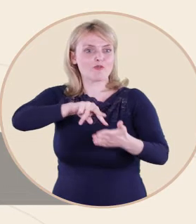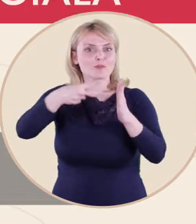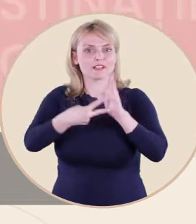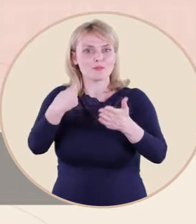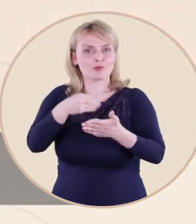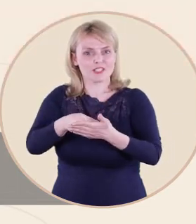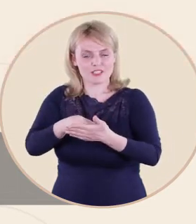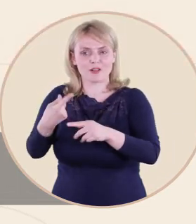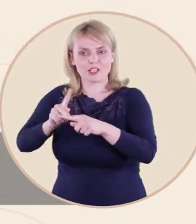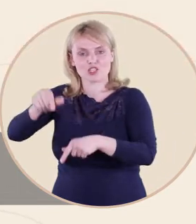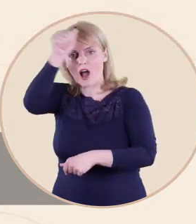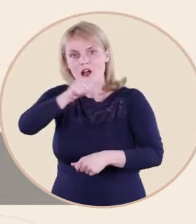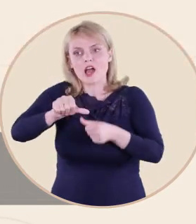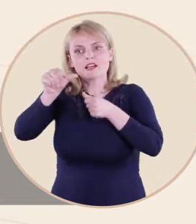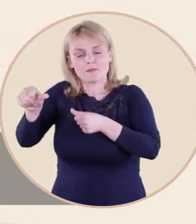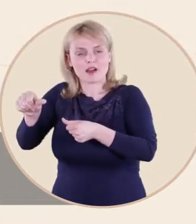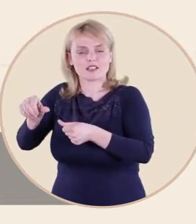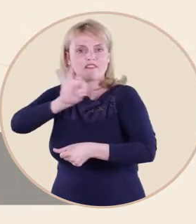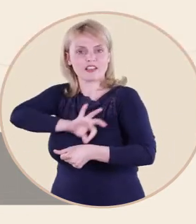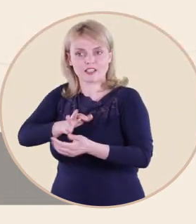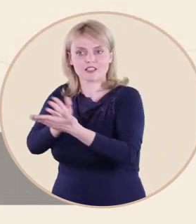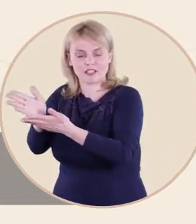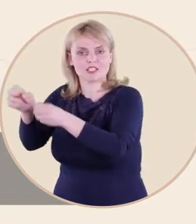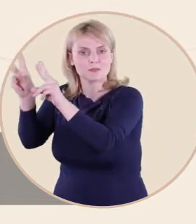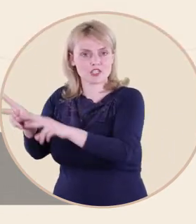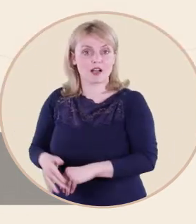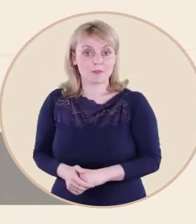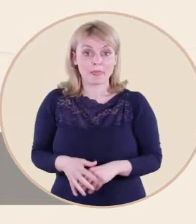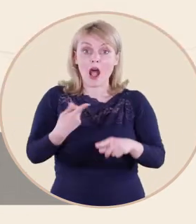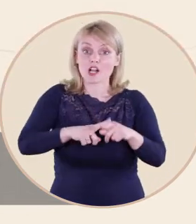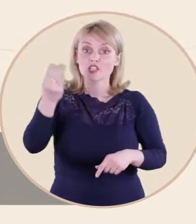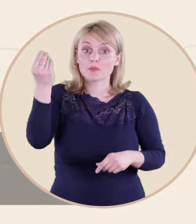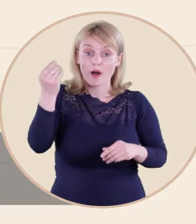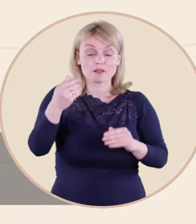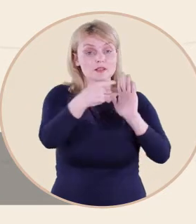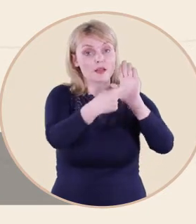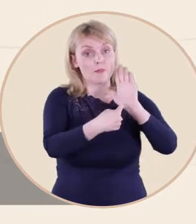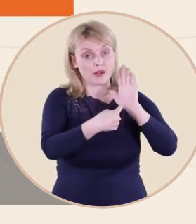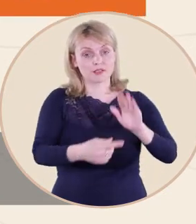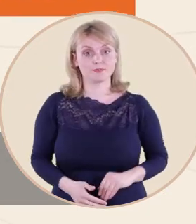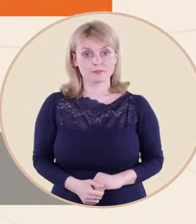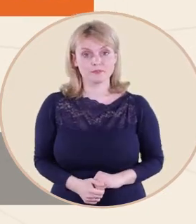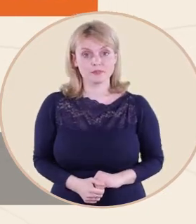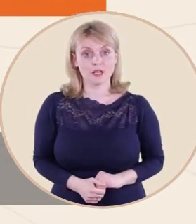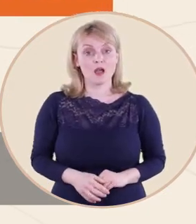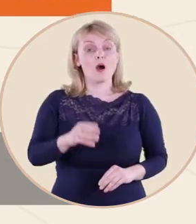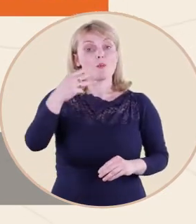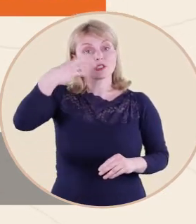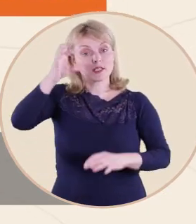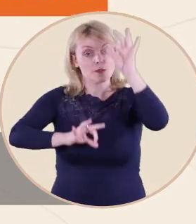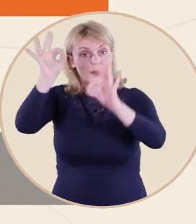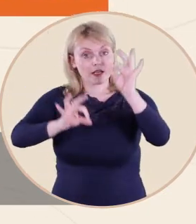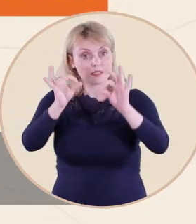Acești bani se împart în felul următor. Câte 30% pentru performanțele obținute în alegeri parlamentare și cele